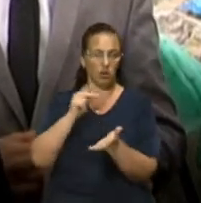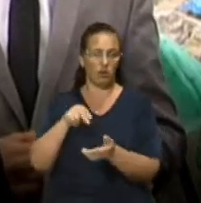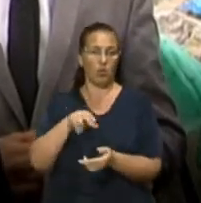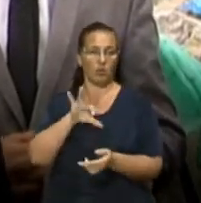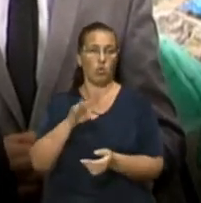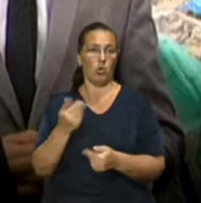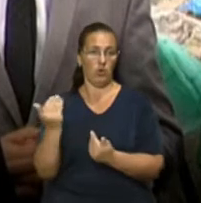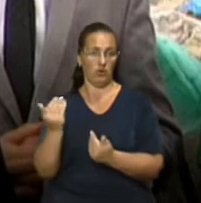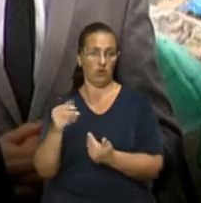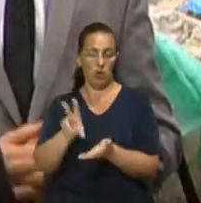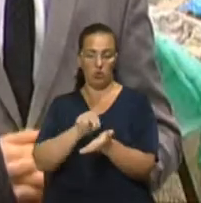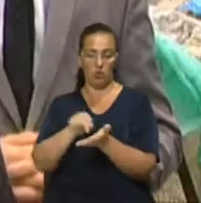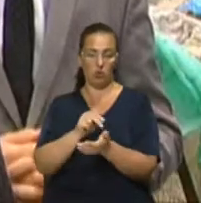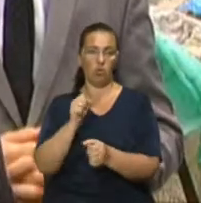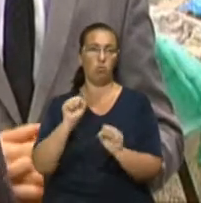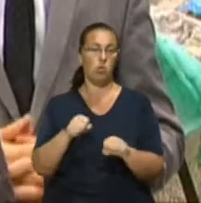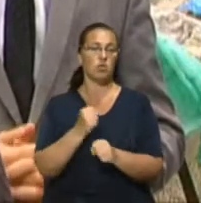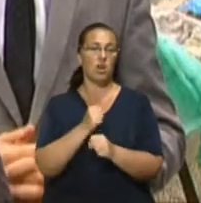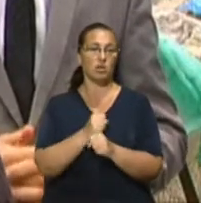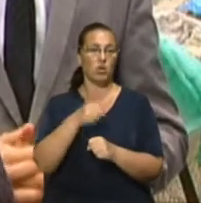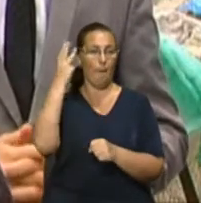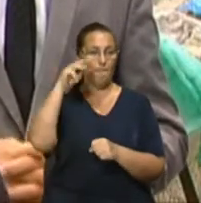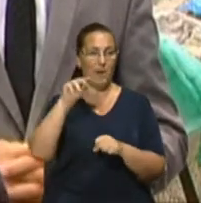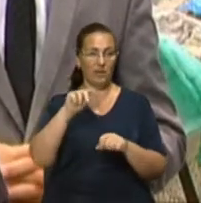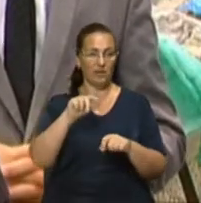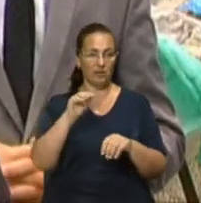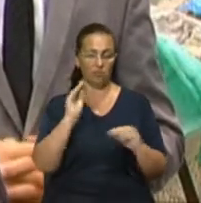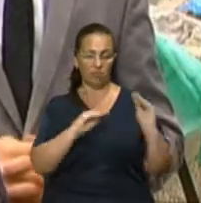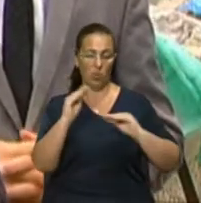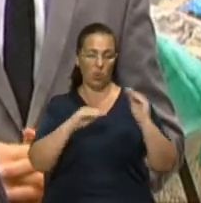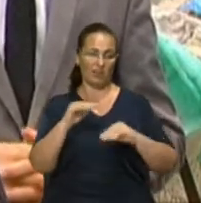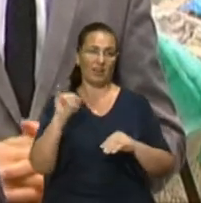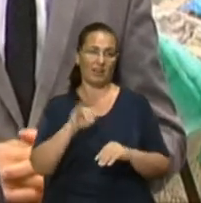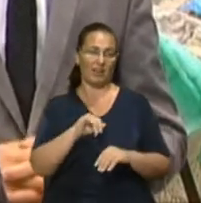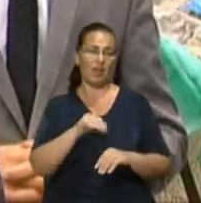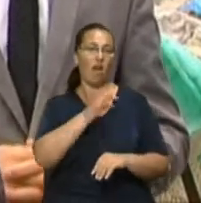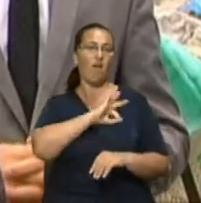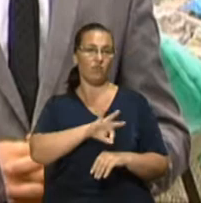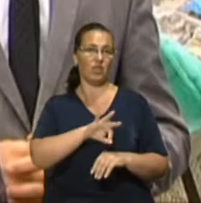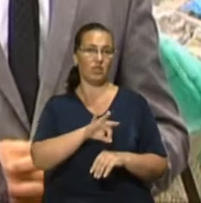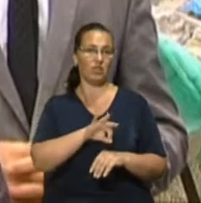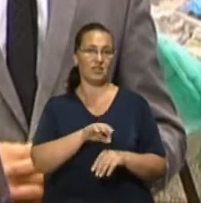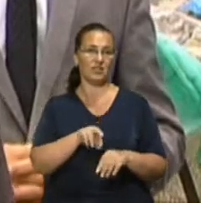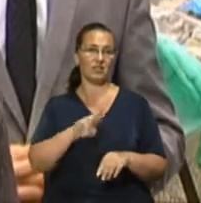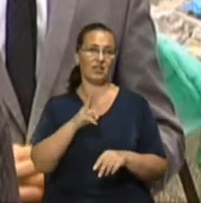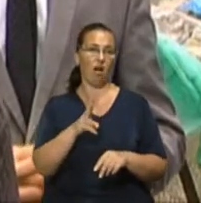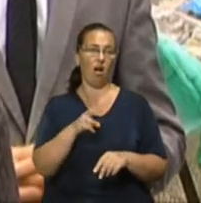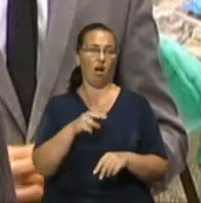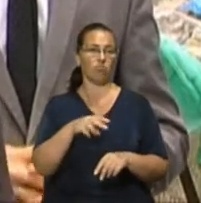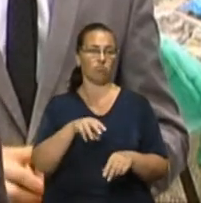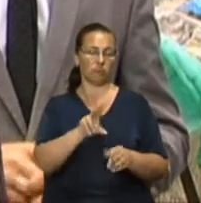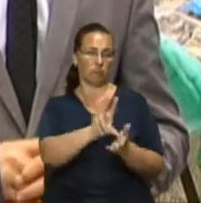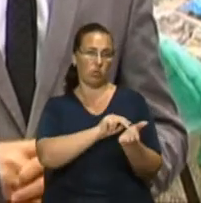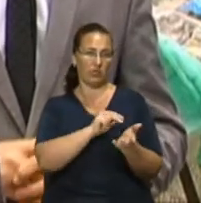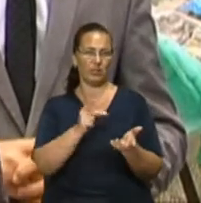модель, зменшену звичайно, і тоді вже ту модель використати як ту скан. Можна по частинках потім порізати собі ту модельку, щоб легше висоти